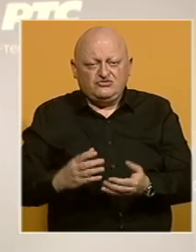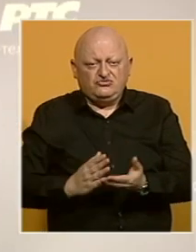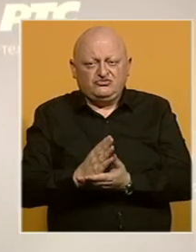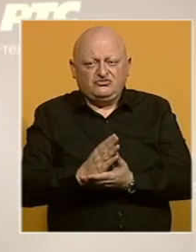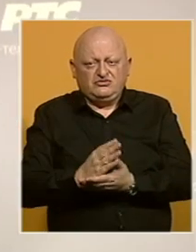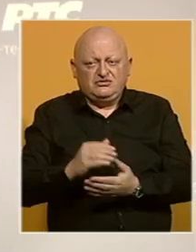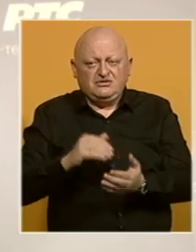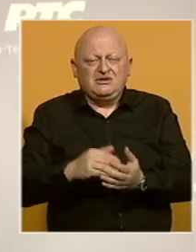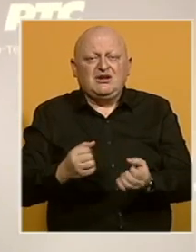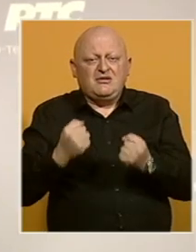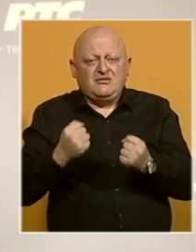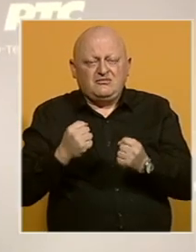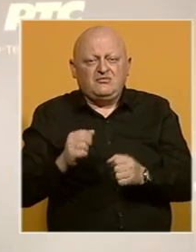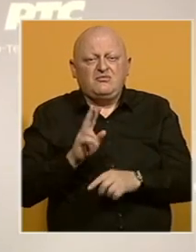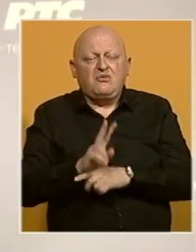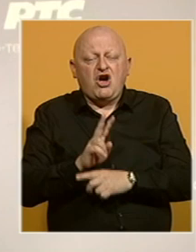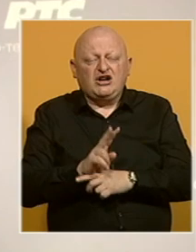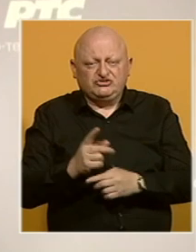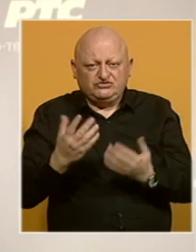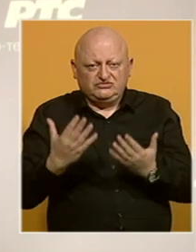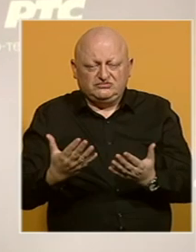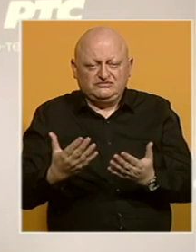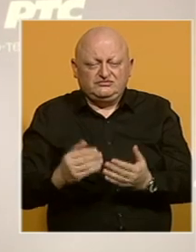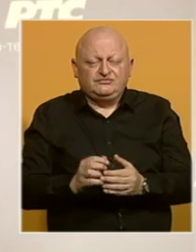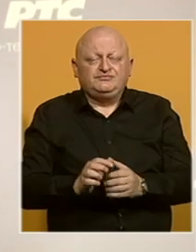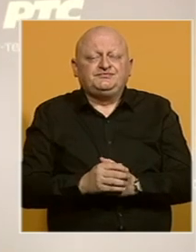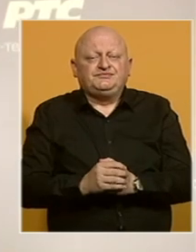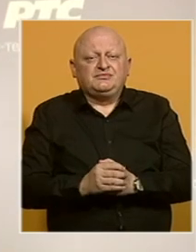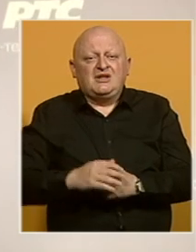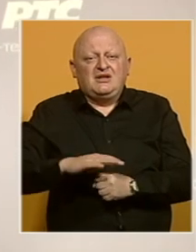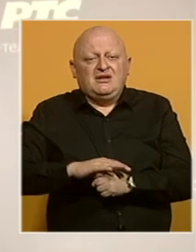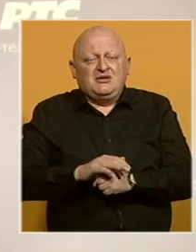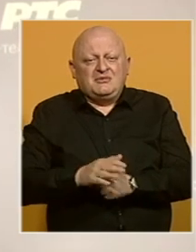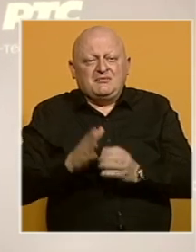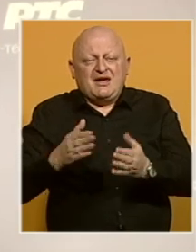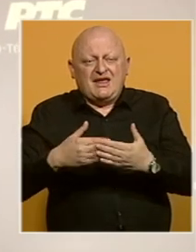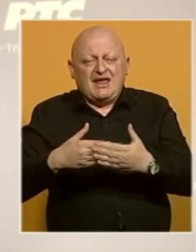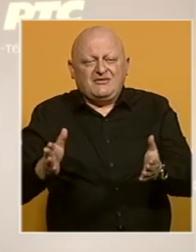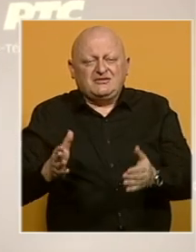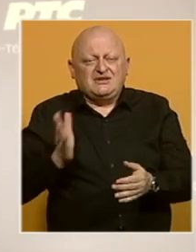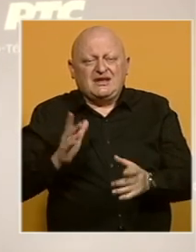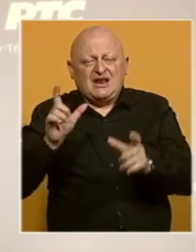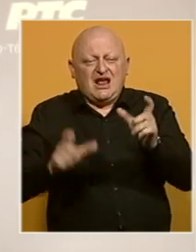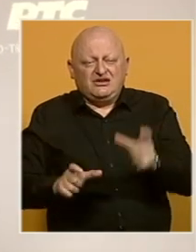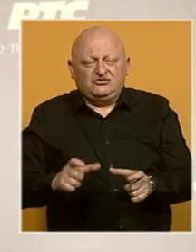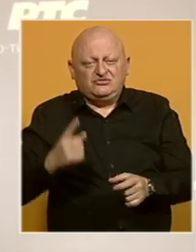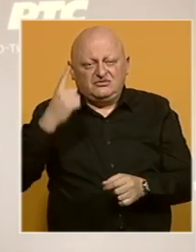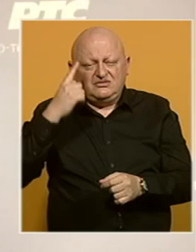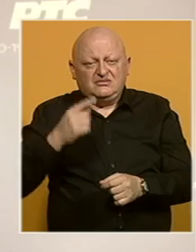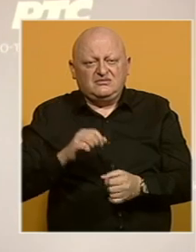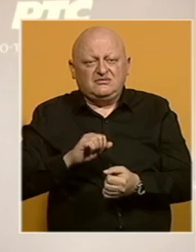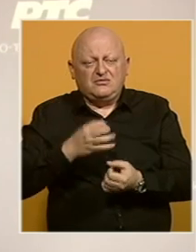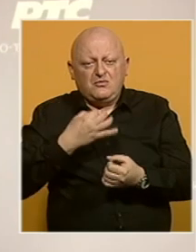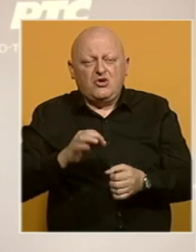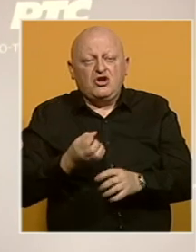Treba povećati pažnju, treba povećati pritisak prema javnosti, prema građanima u smislu boljeg